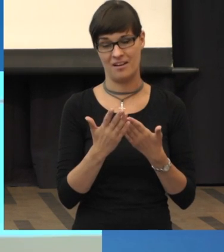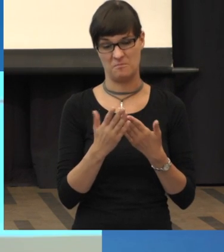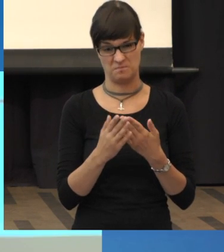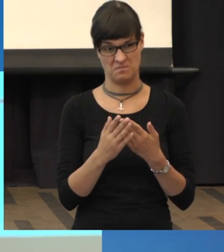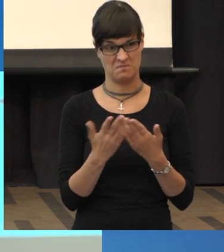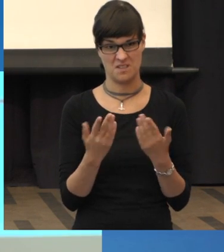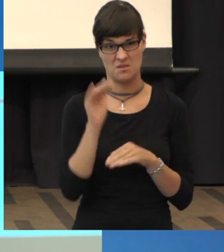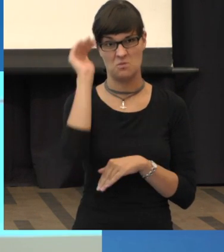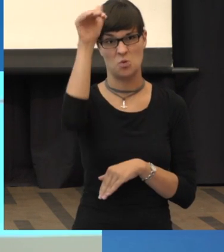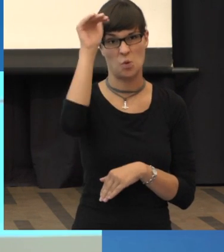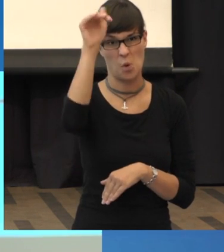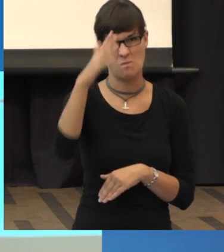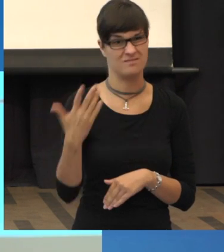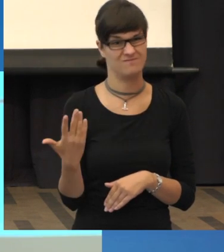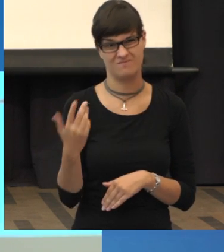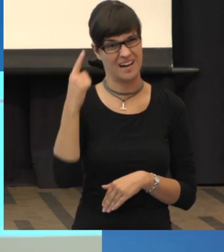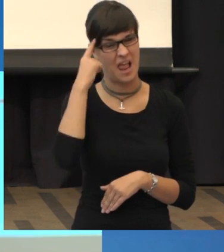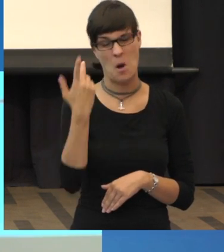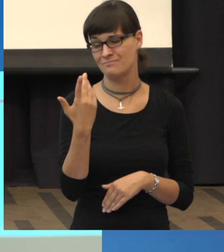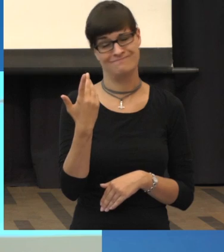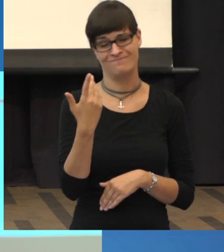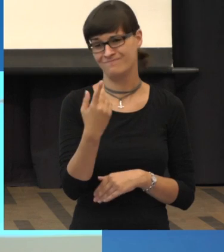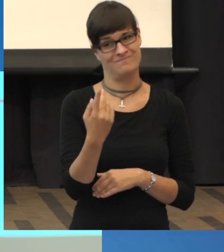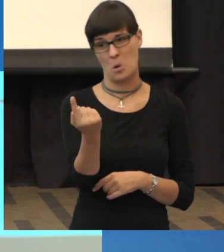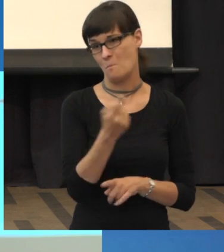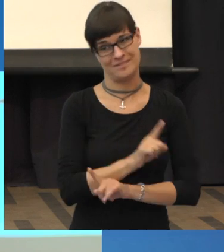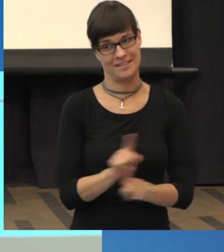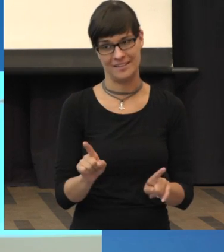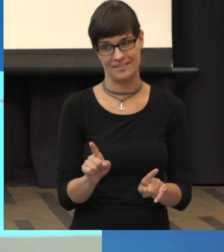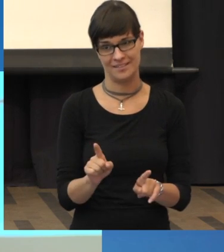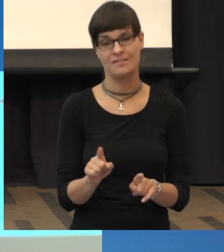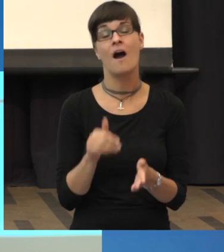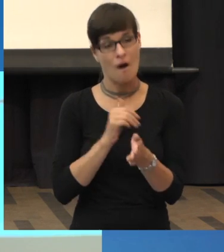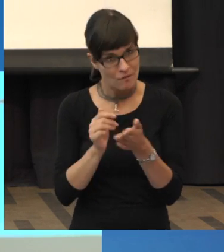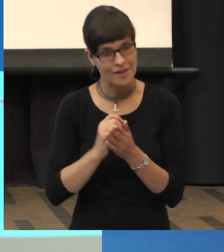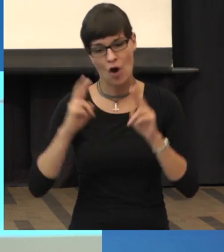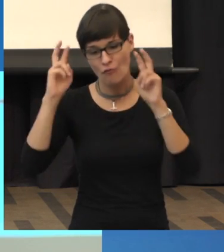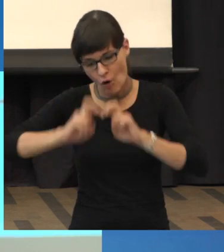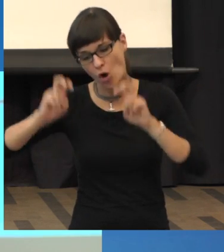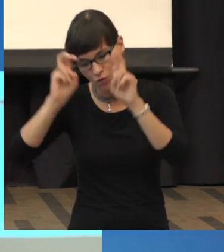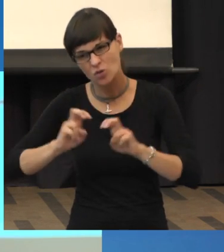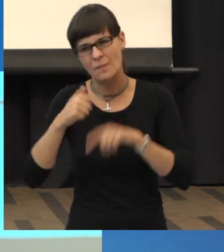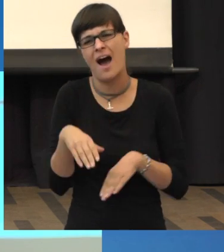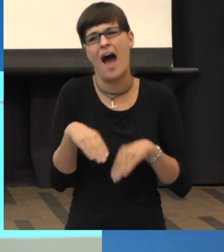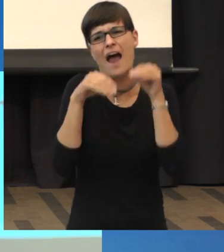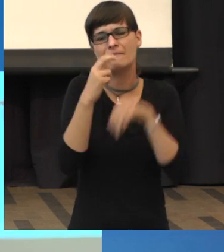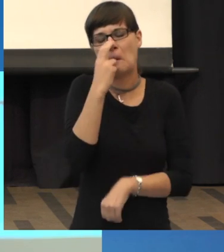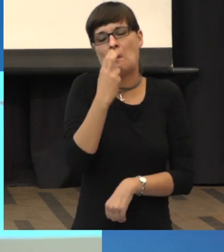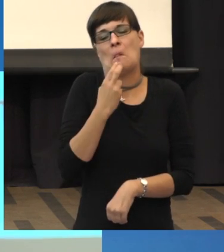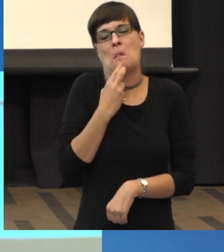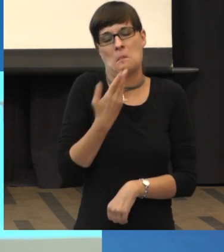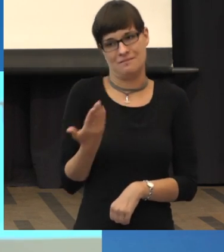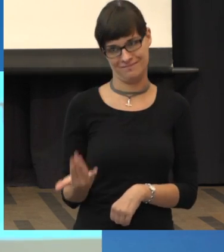sehe ich nicht. Ich glaube, dass das nicht funktioniert. Aber man ist da dran. Aber das ist ganz im Anfangsstadium störend.